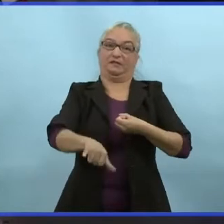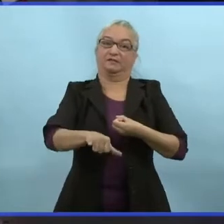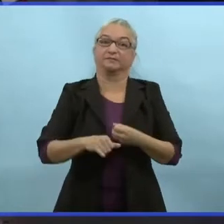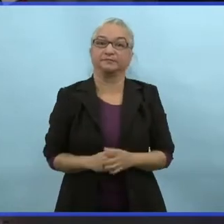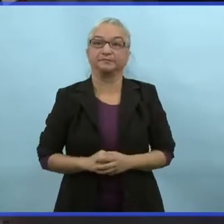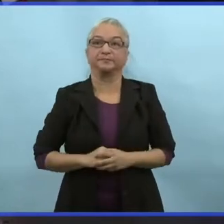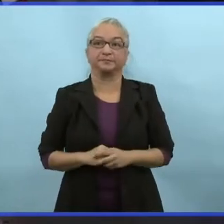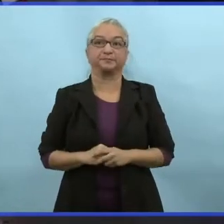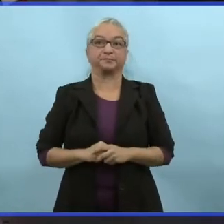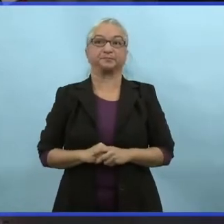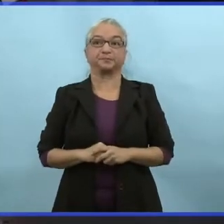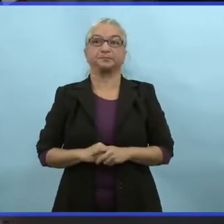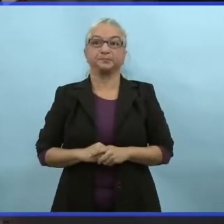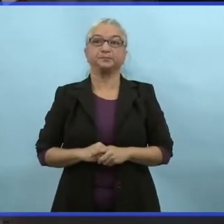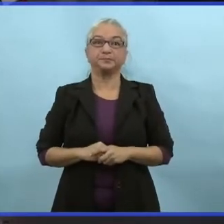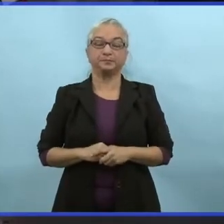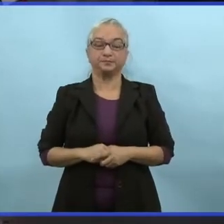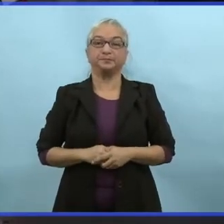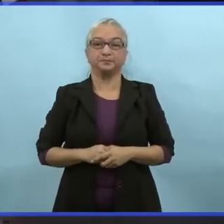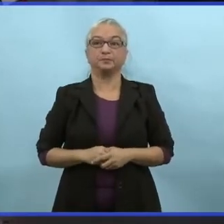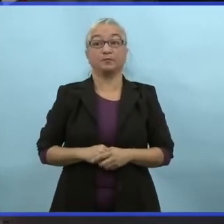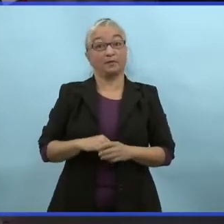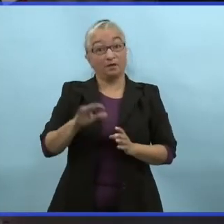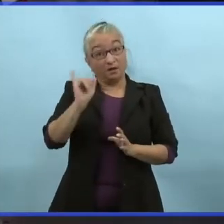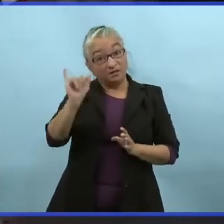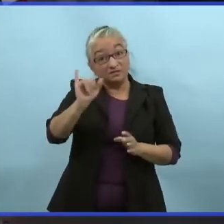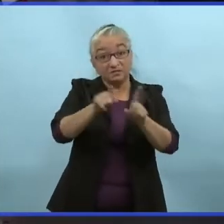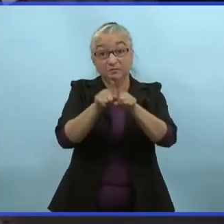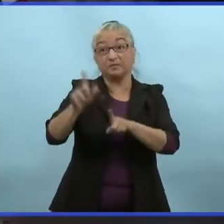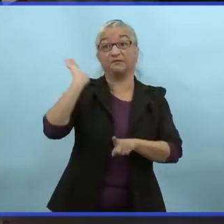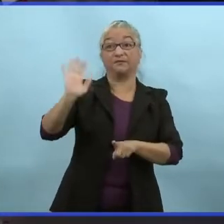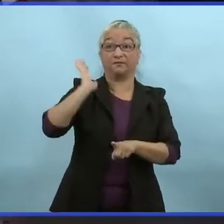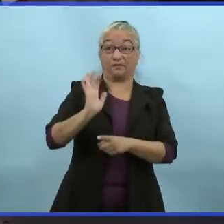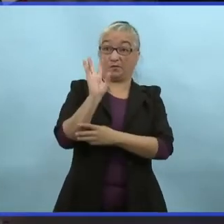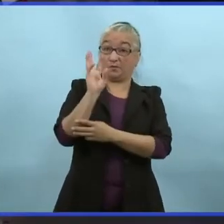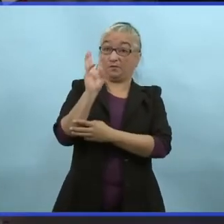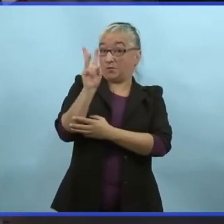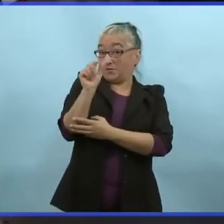font entre ces collectivités et Winnipeg, et la proximité à Winnipeg même.